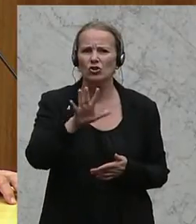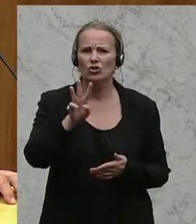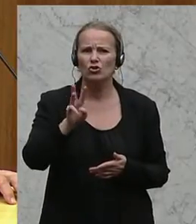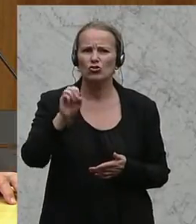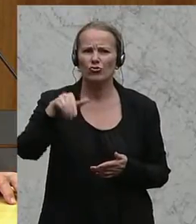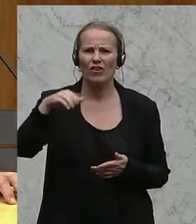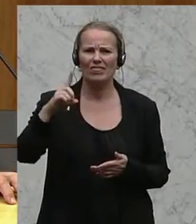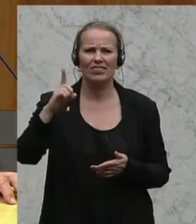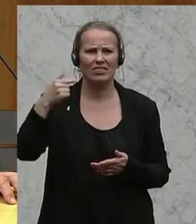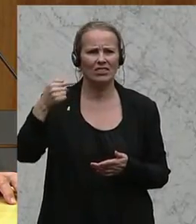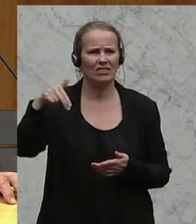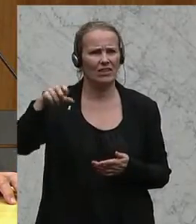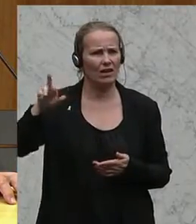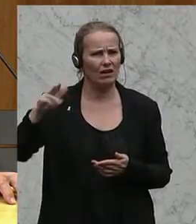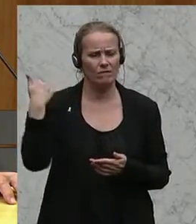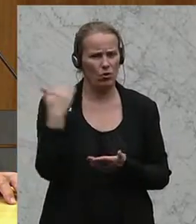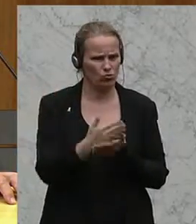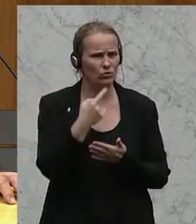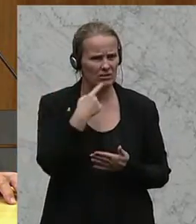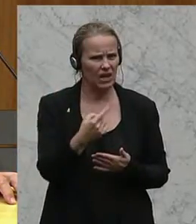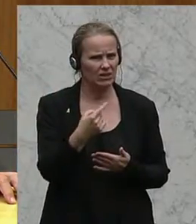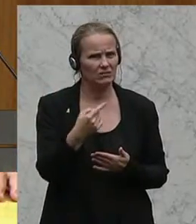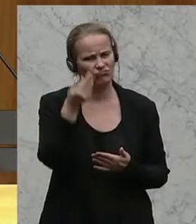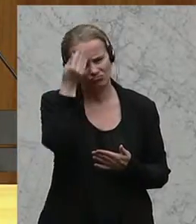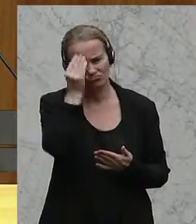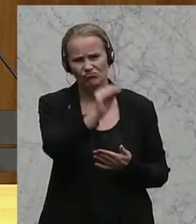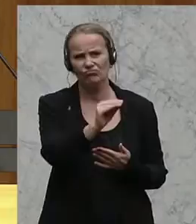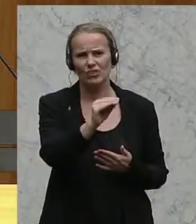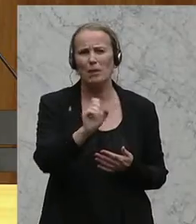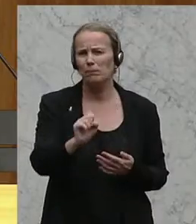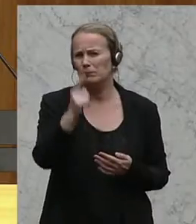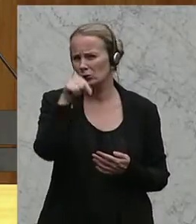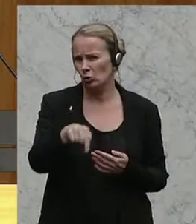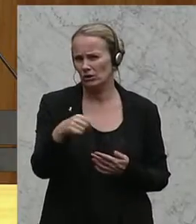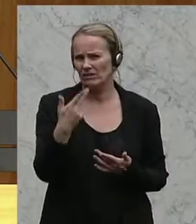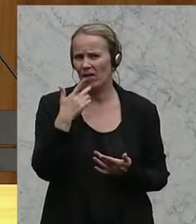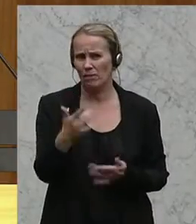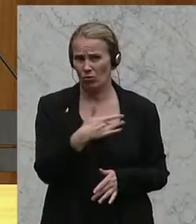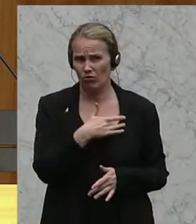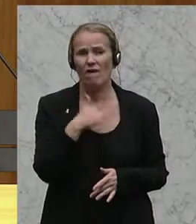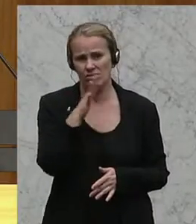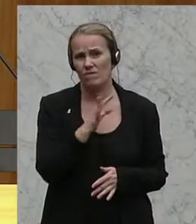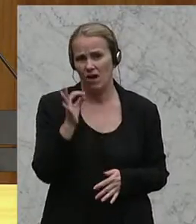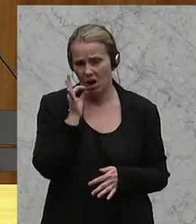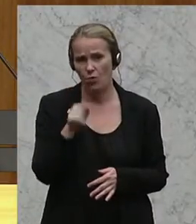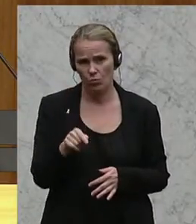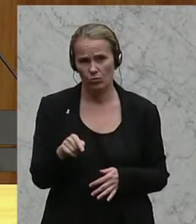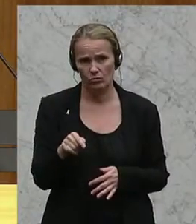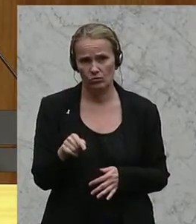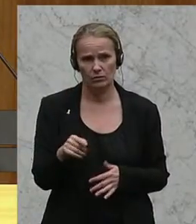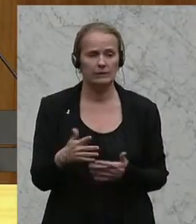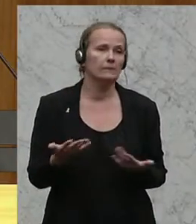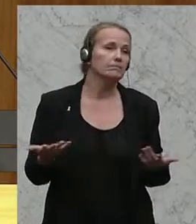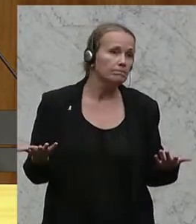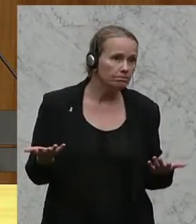vorher das Thema angesprochen hat und natürlich darauf hingewiesen hat, dass besonders Frauen hier besonders betroffen sind. Und ich